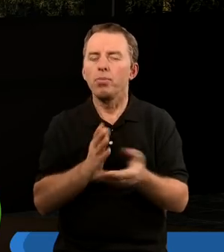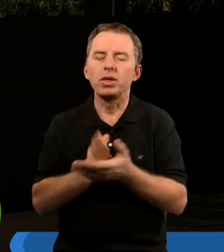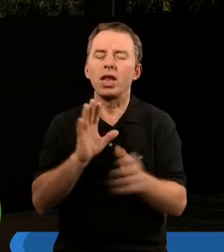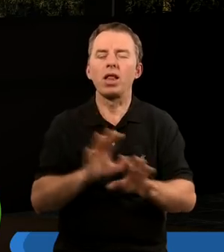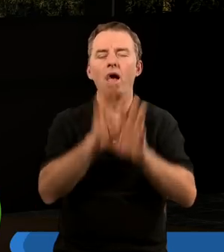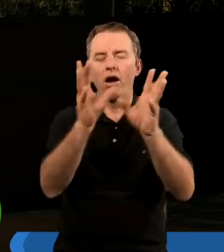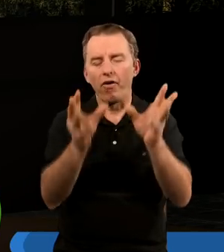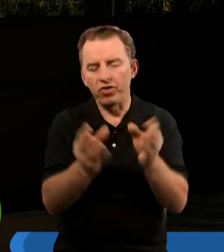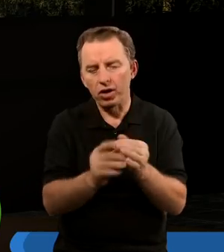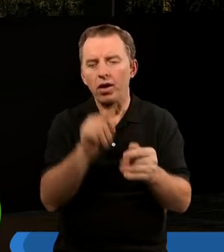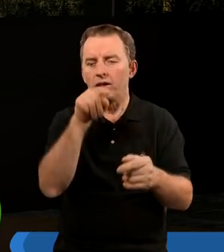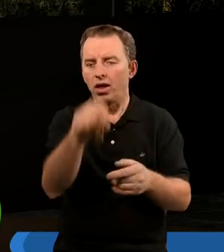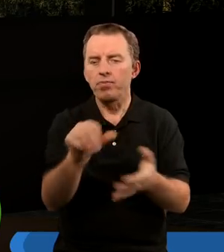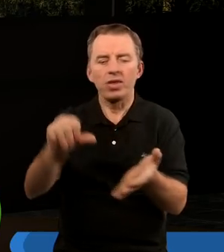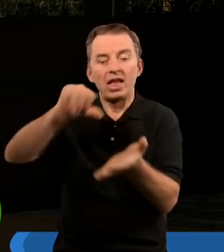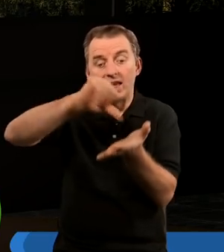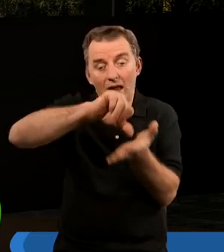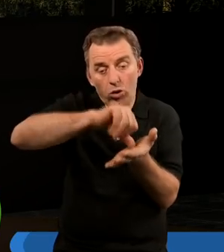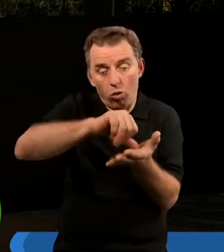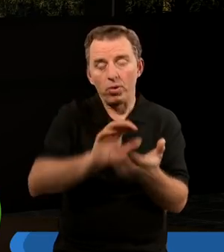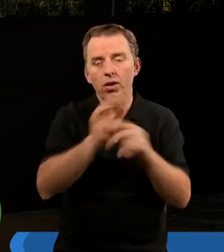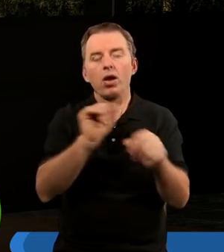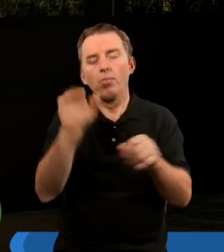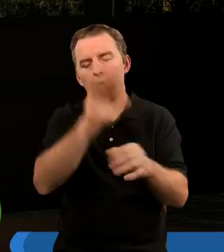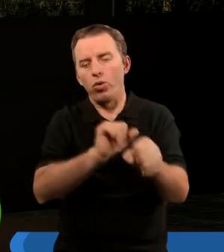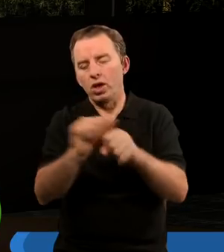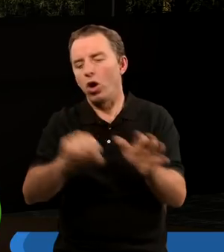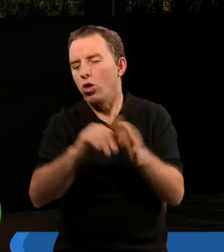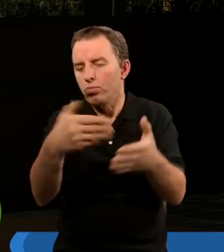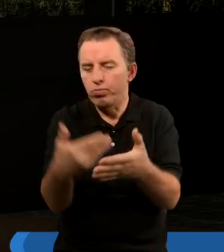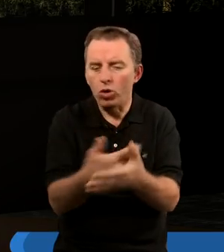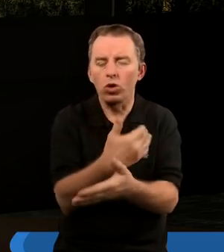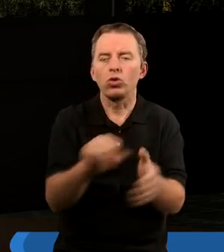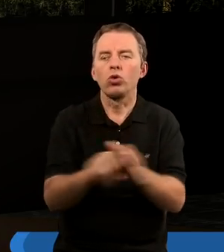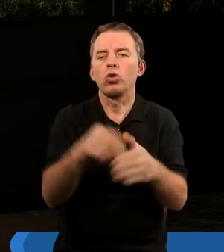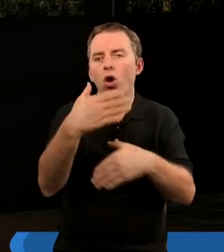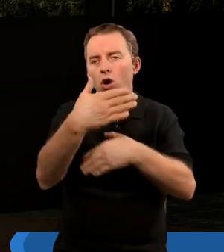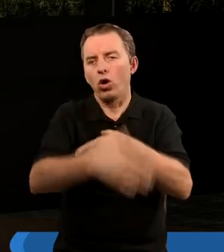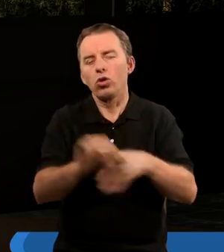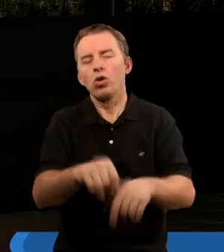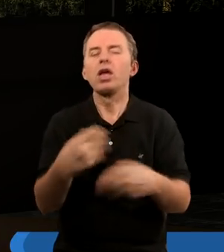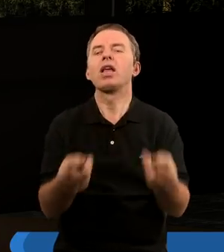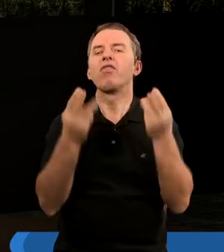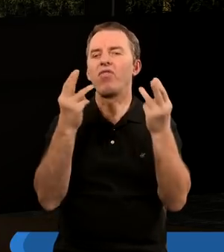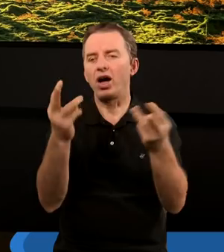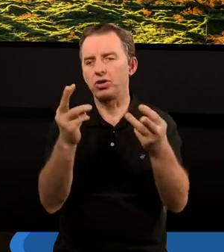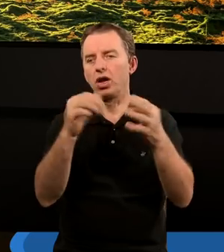przede wszystkim w centrum nabożeństwa jest Bóg. Od początku do końca. I to jest też myślę, że dosyć ważne.